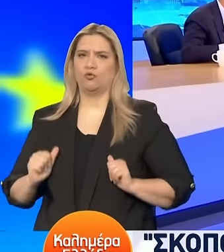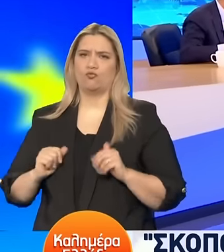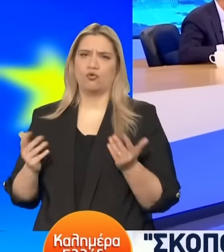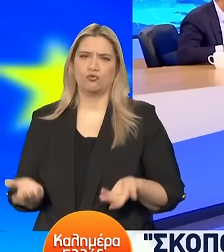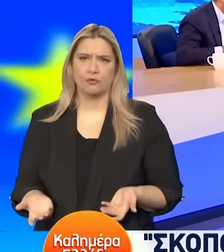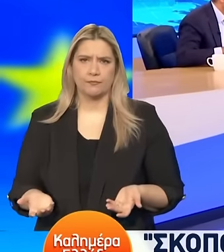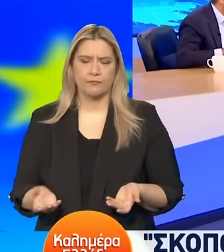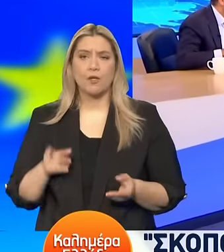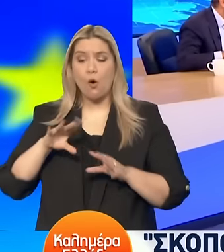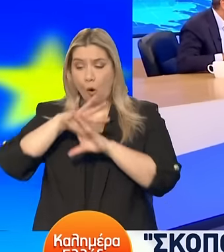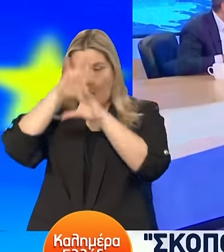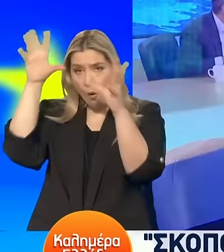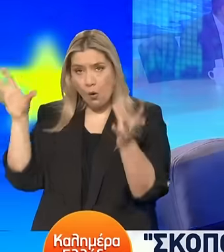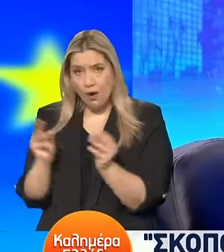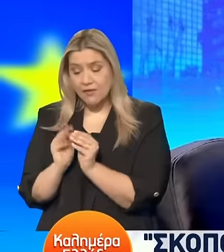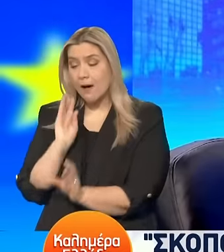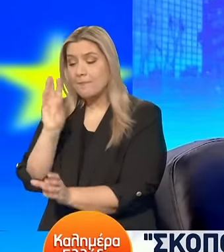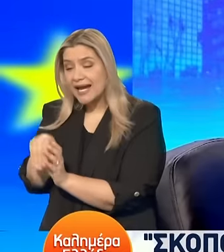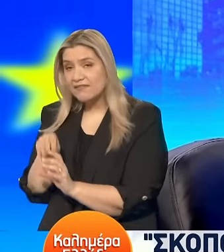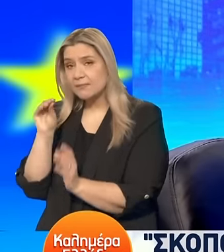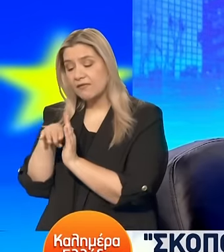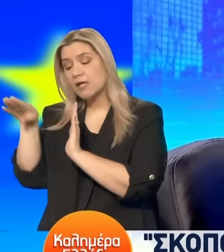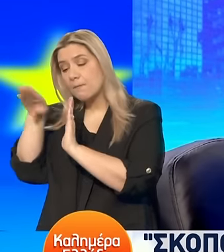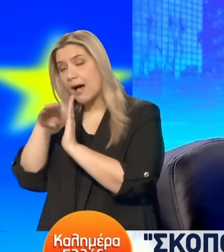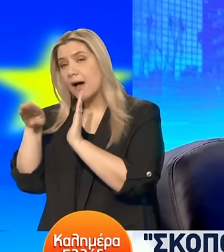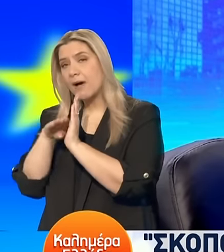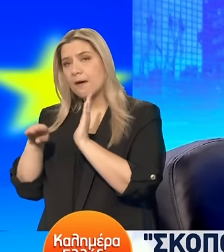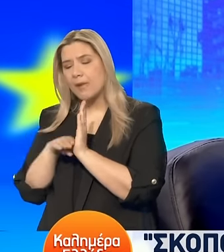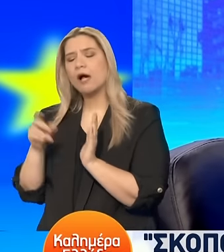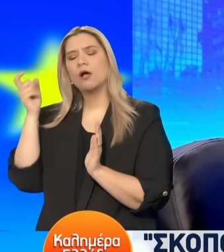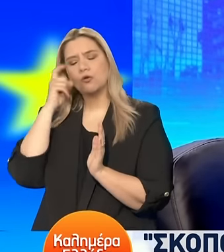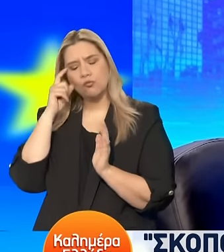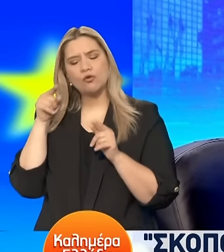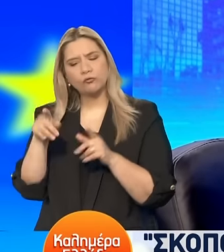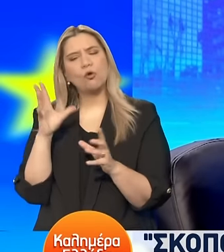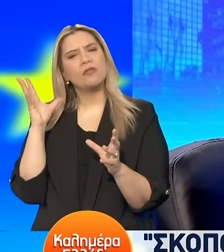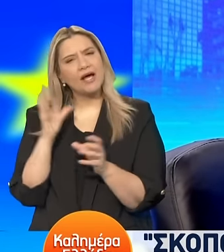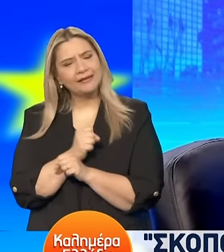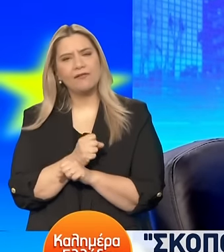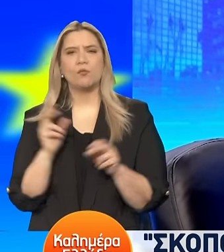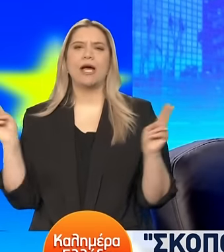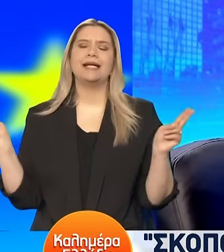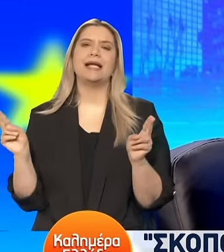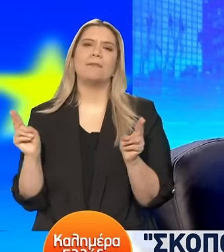Στην αγορά Το οποίο μας κάνει να πιστεύουμε Ότι μπορούμε τουλάχιστον να περιορίσουμε